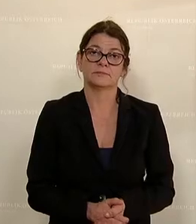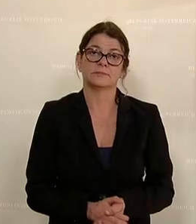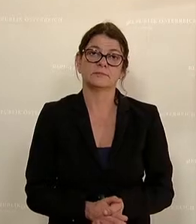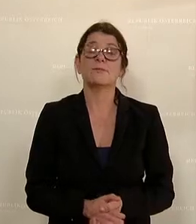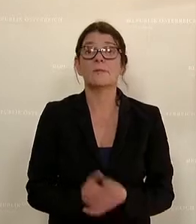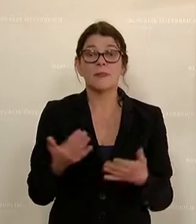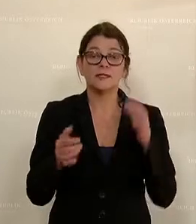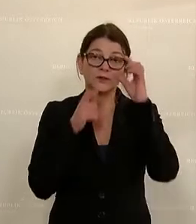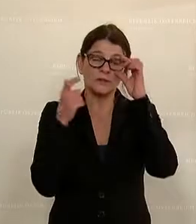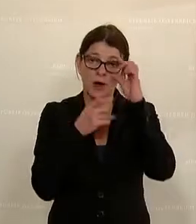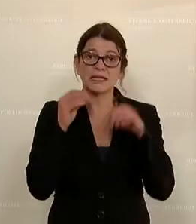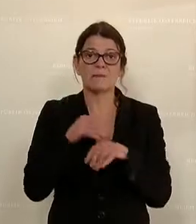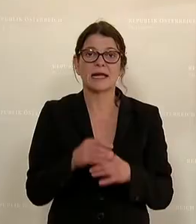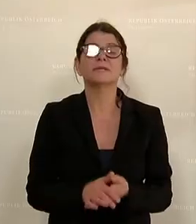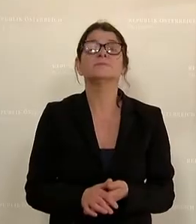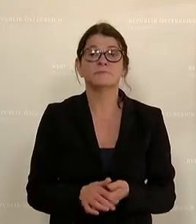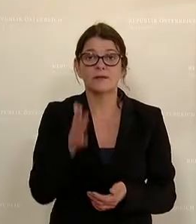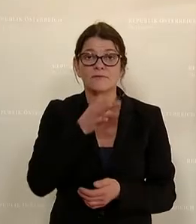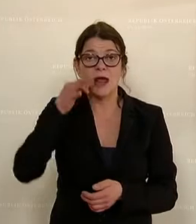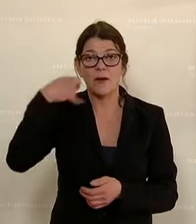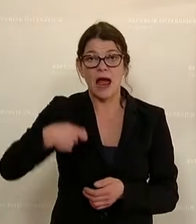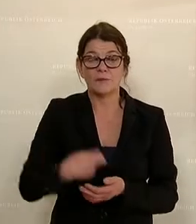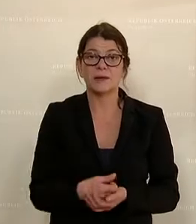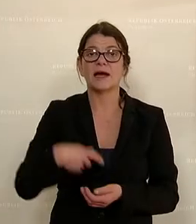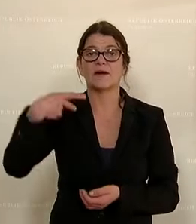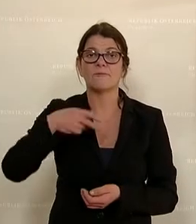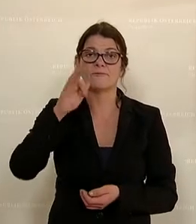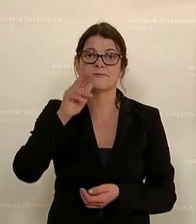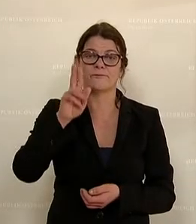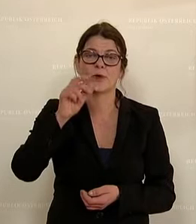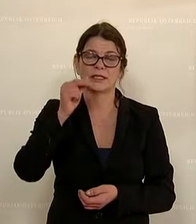Zu Wort gemeldet ist die Frau Abgeordnete Furzscheller.